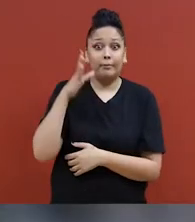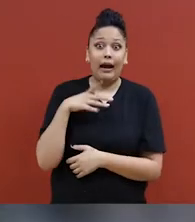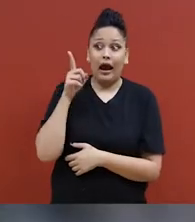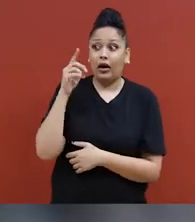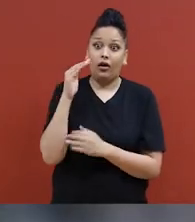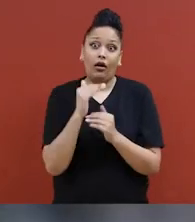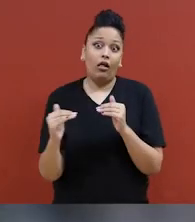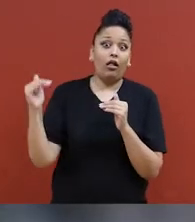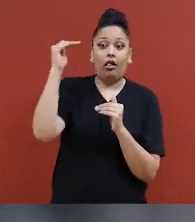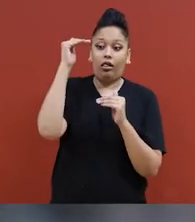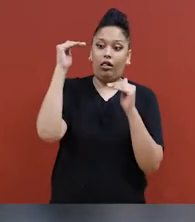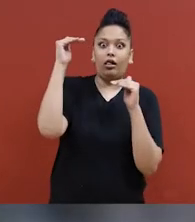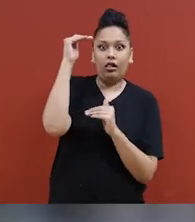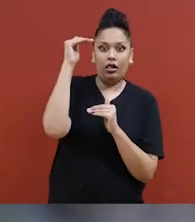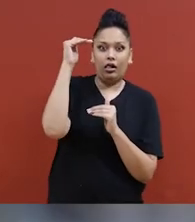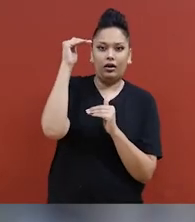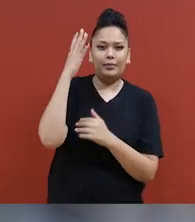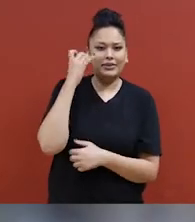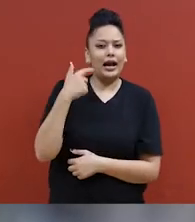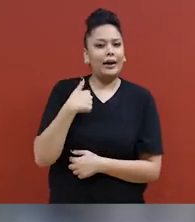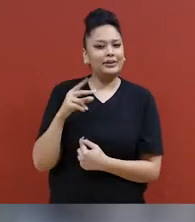Robin. Donc, une des choses